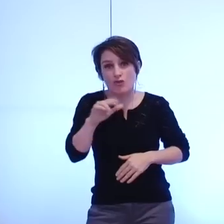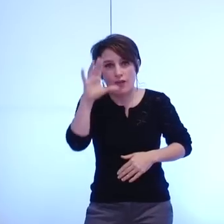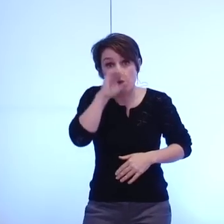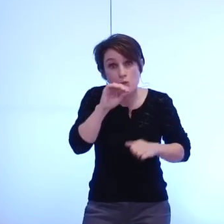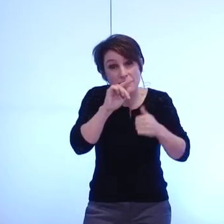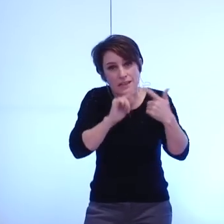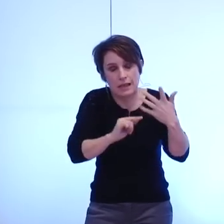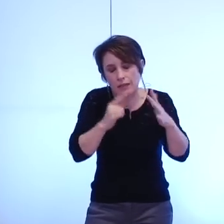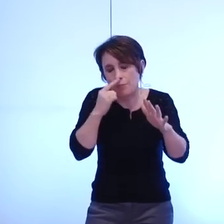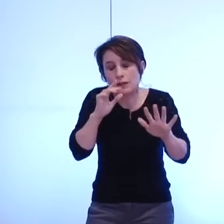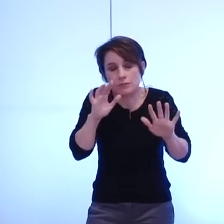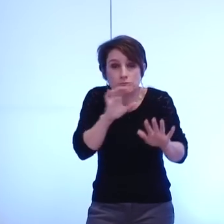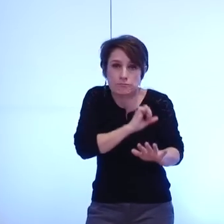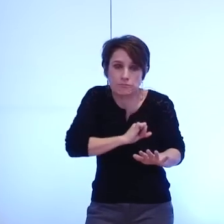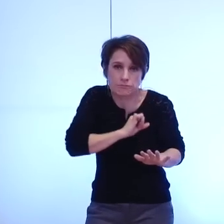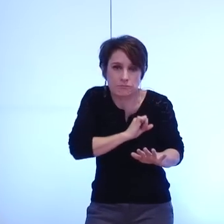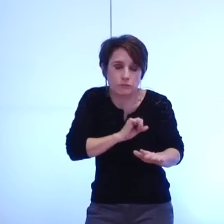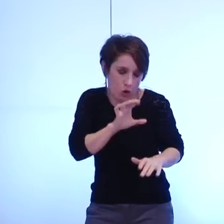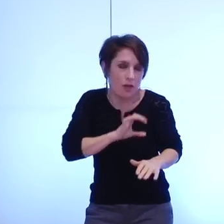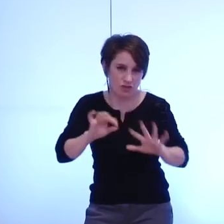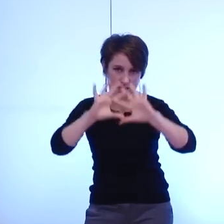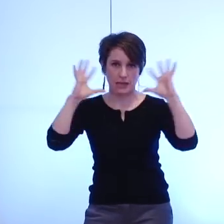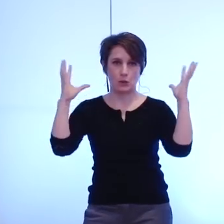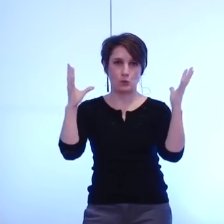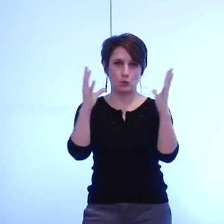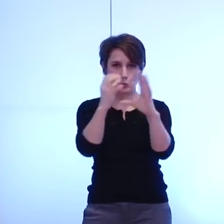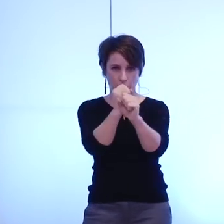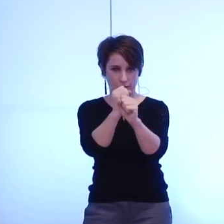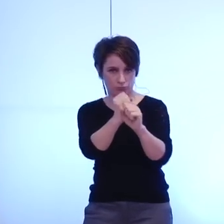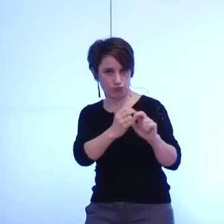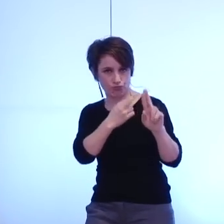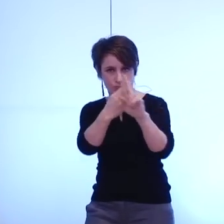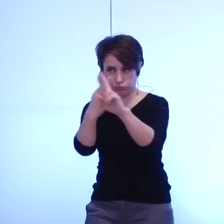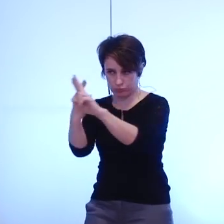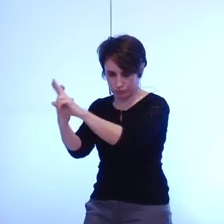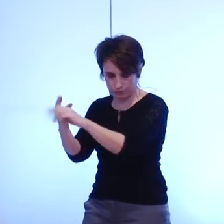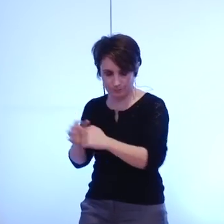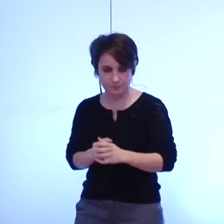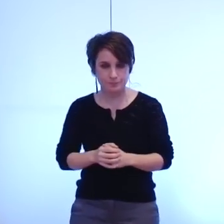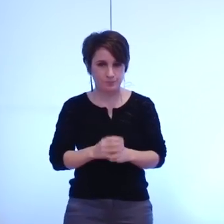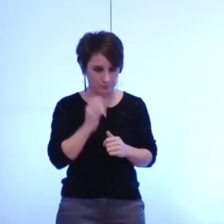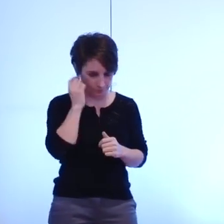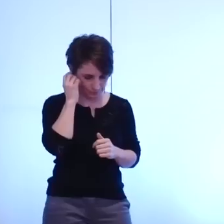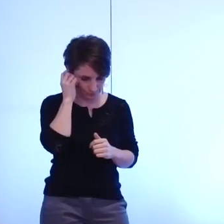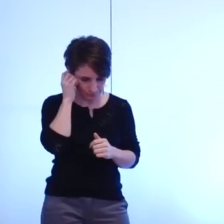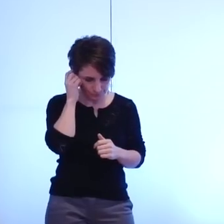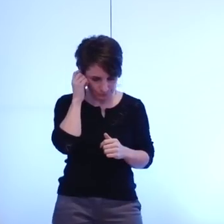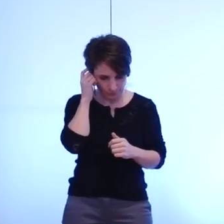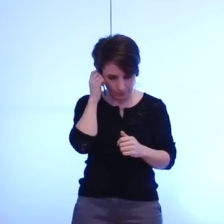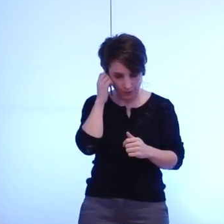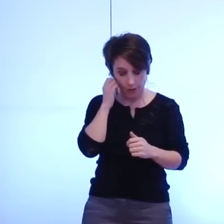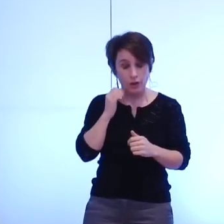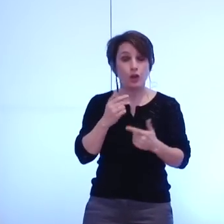manière générale je vais essayer un petit peu de brosser le tableau dans lequel les élus moi-même en